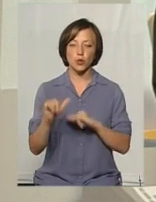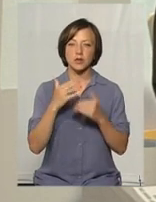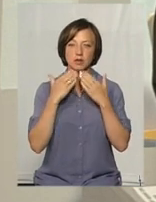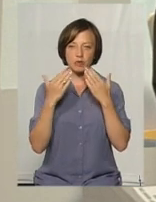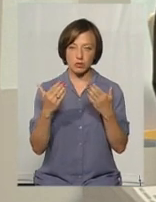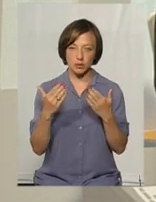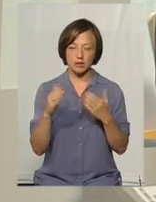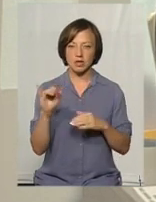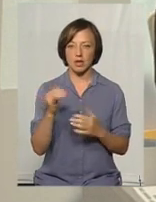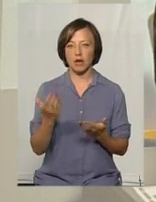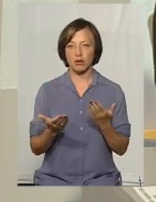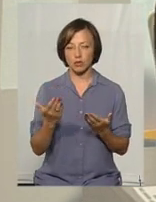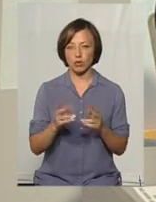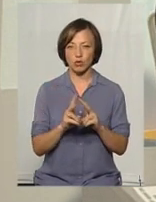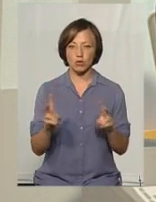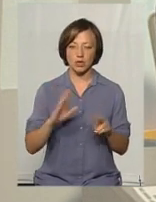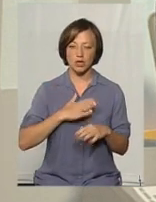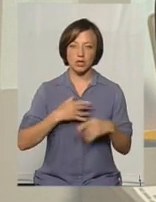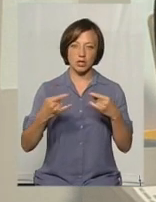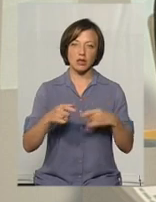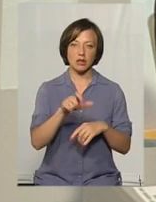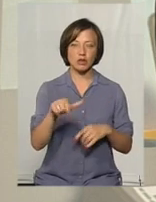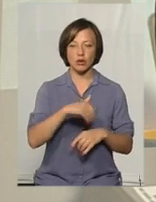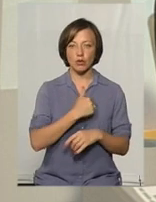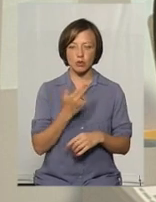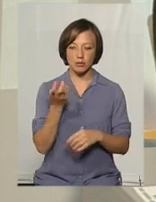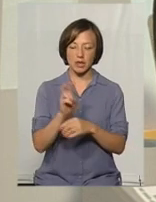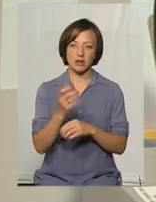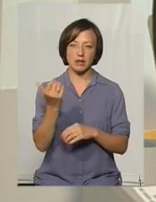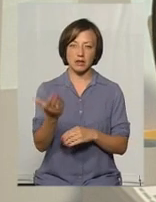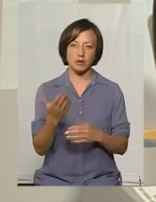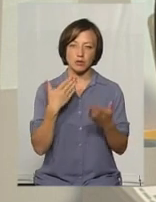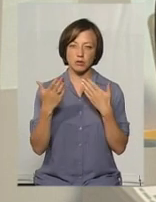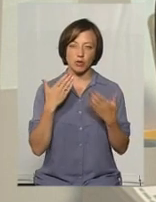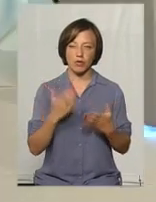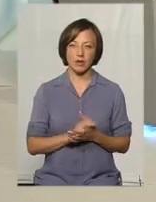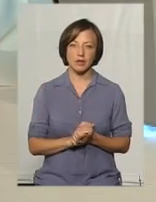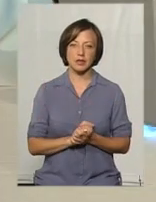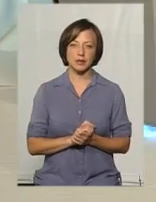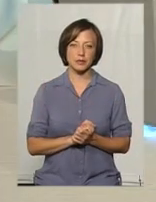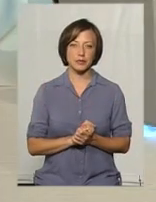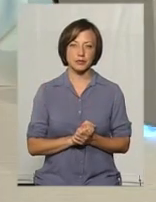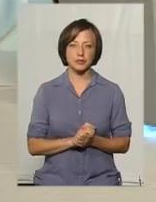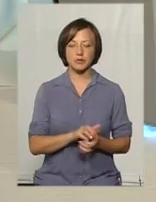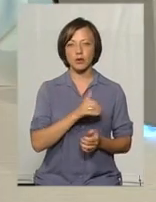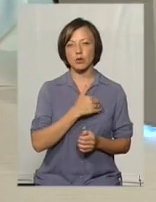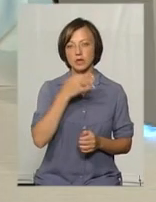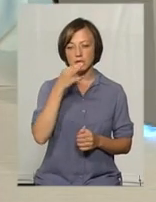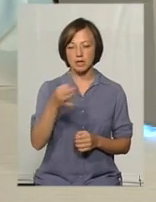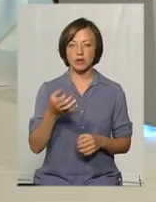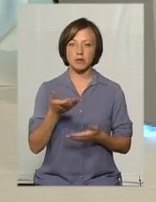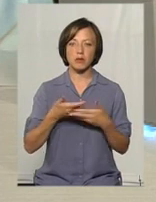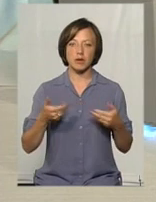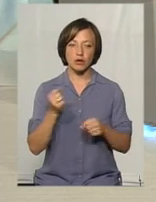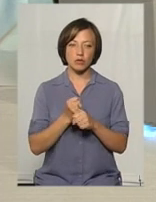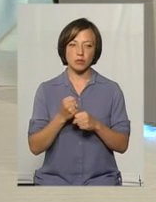звернутися, так, якщо хтось з наших телеглядачів захоче все ж таки прийти і поспекувати з вами. Хочу сказати, що ми розробили ось